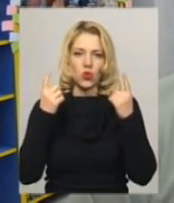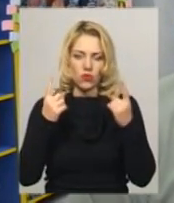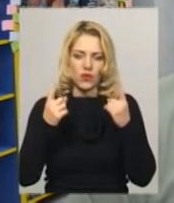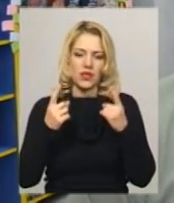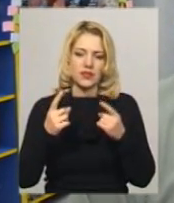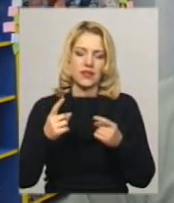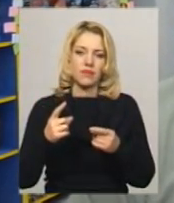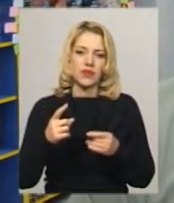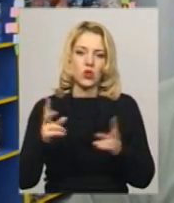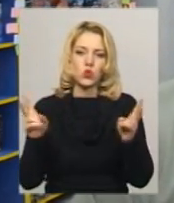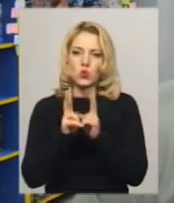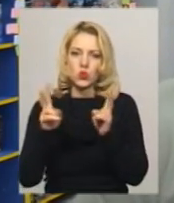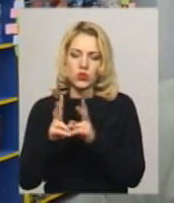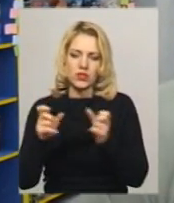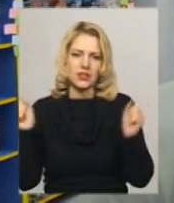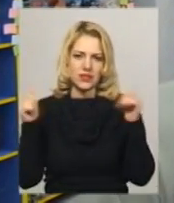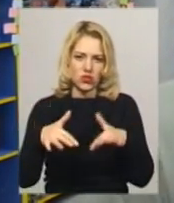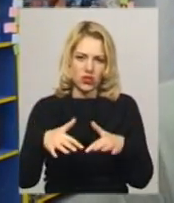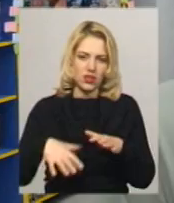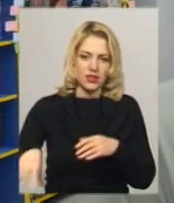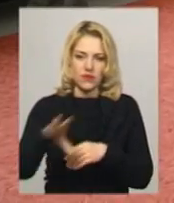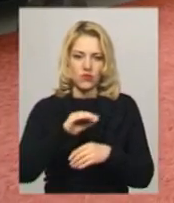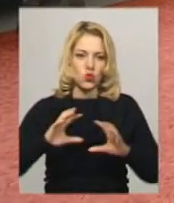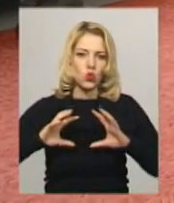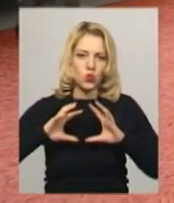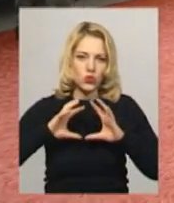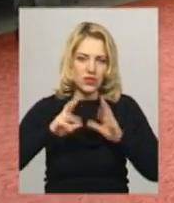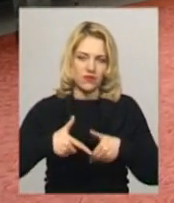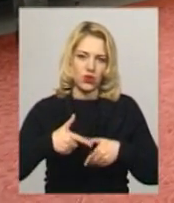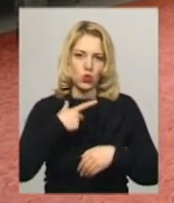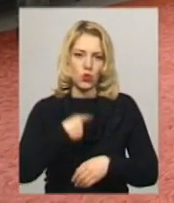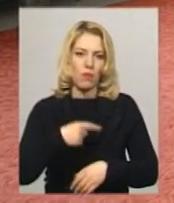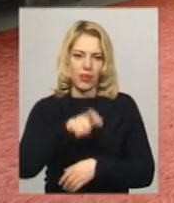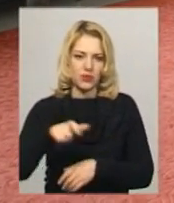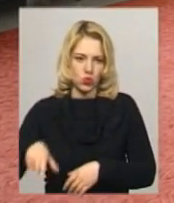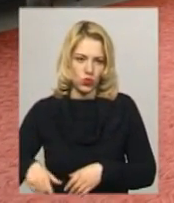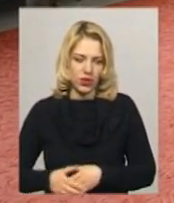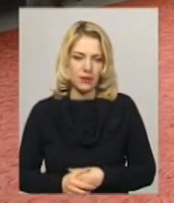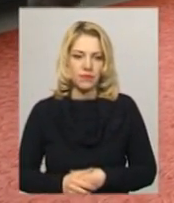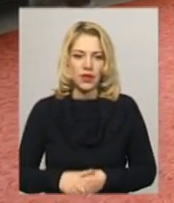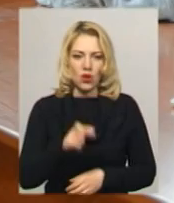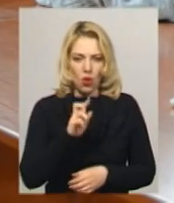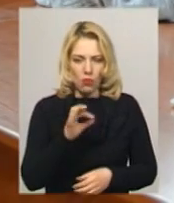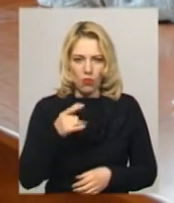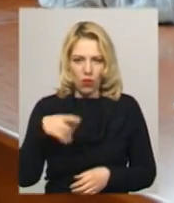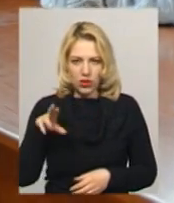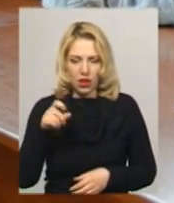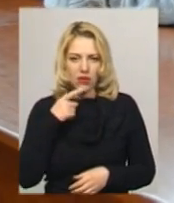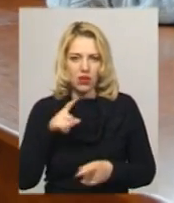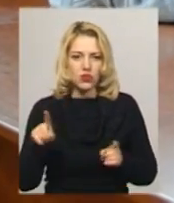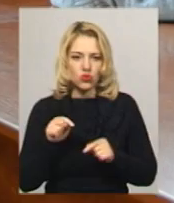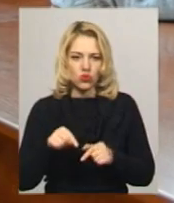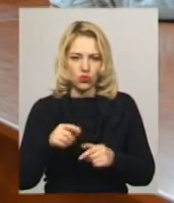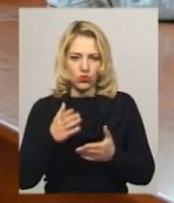пластова зустріч, куди з'їжджаються плосни з усього світу. Богдан Чоловський – учасник скаутського табору «Пласт». Каже, тут набув